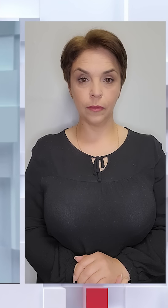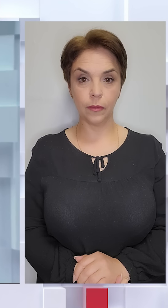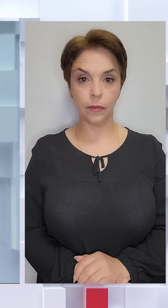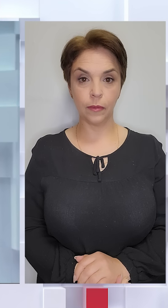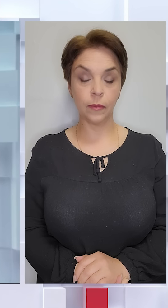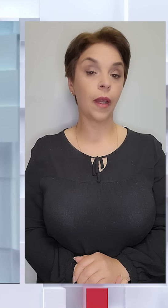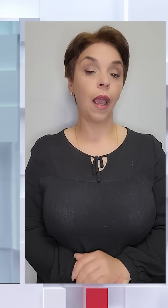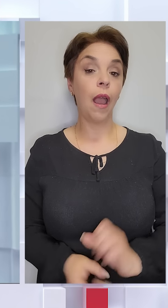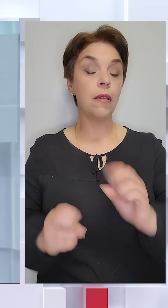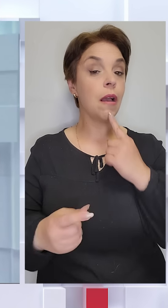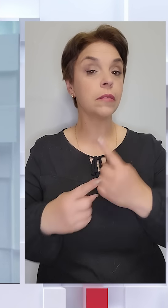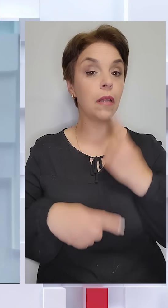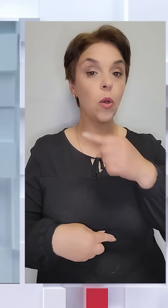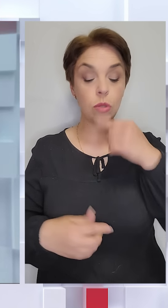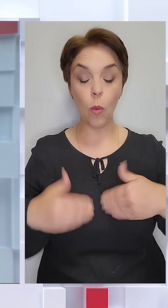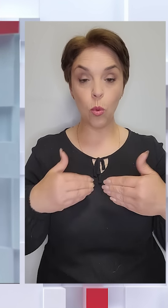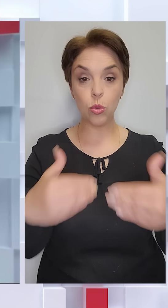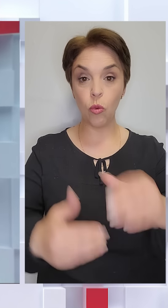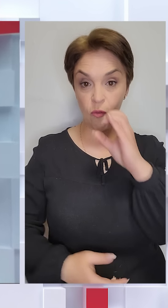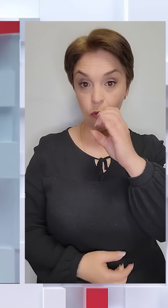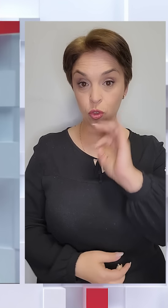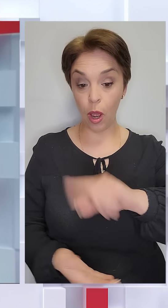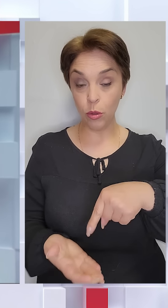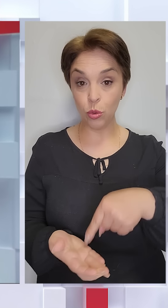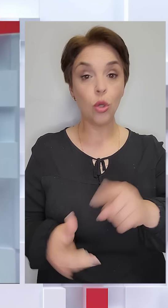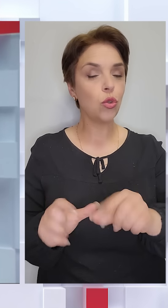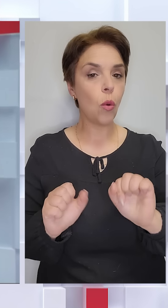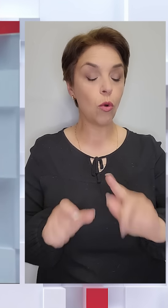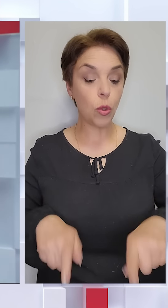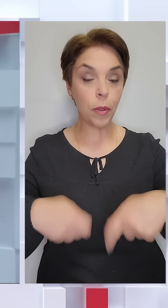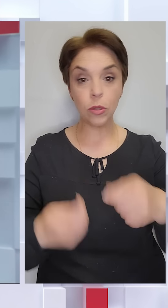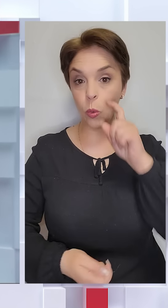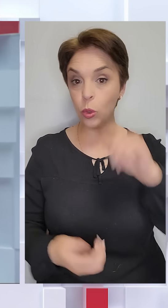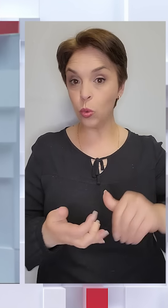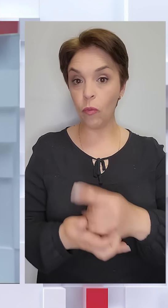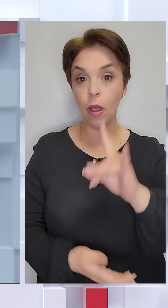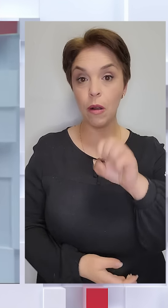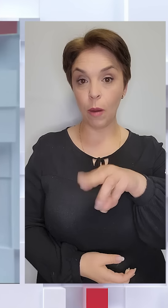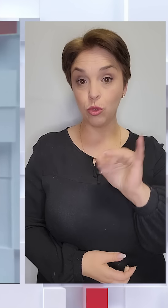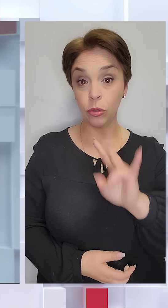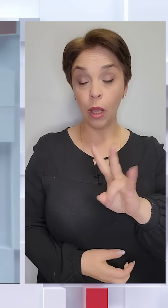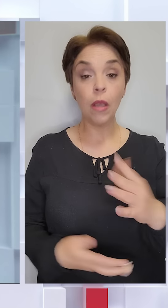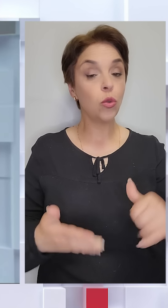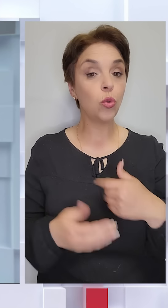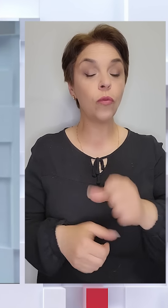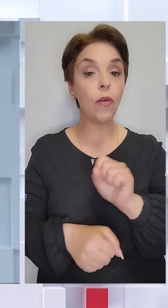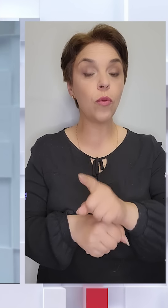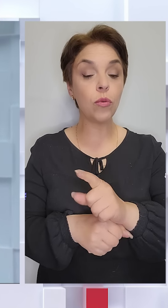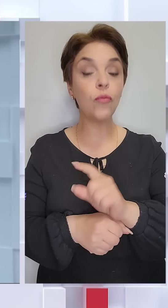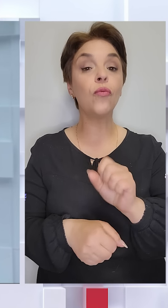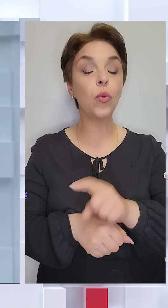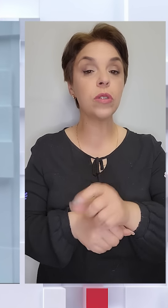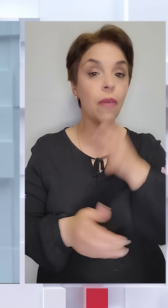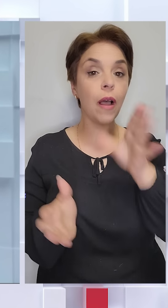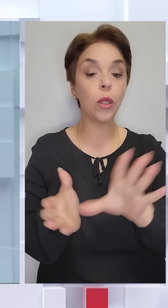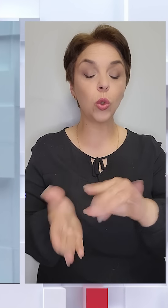Як далеко росіяни просунулись у Вовчанську, що може принести Україні новий рамштейн і нові функції в електронному кабінеті